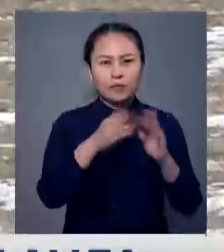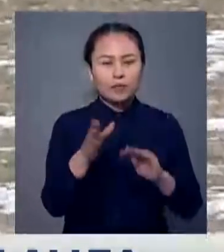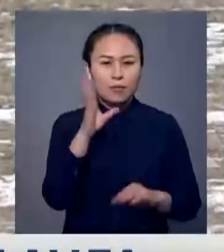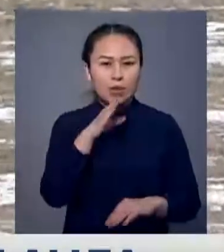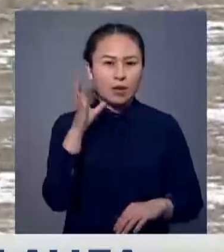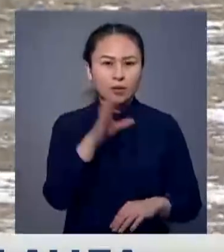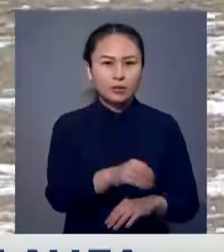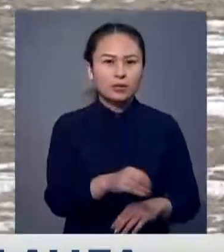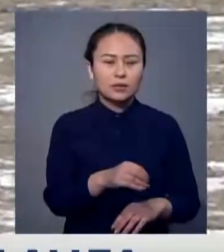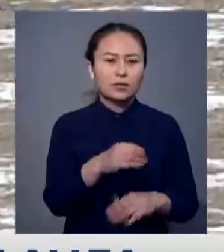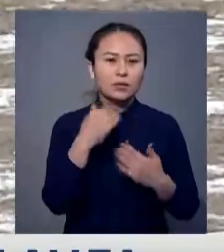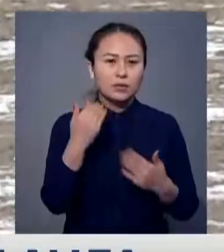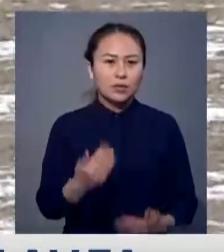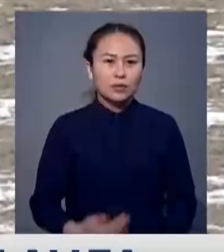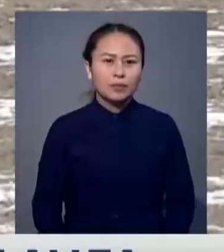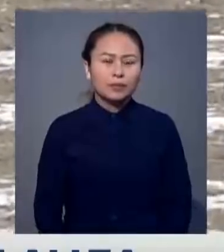бейілін бекен бұалды.